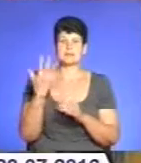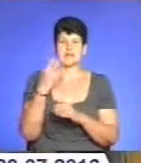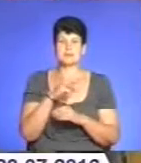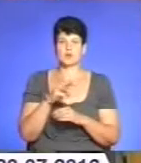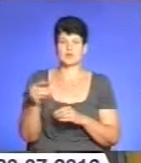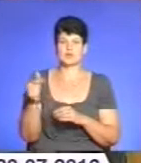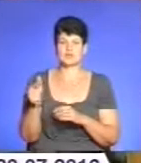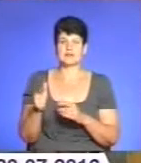малозабезпеченим та сім'ям здійснюванням.